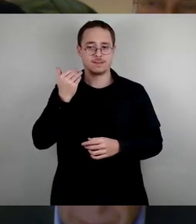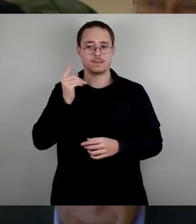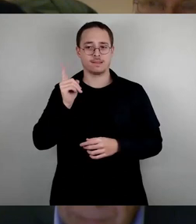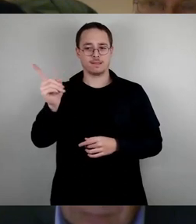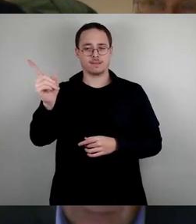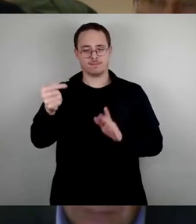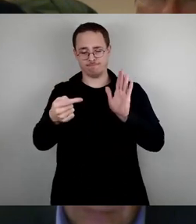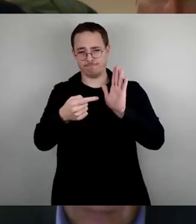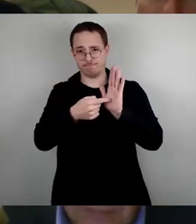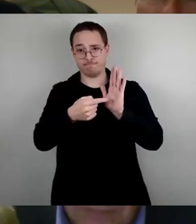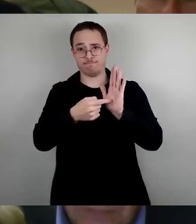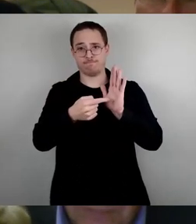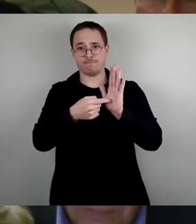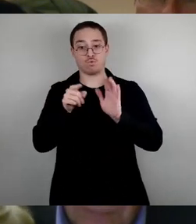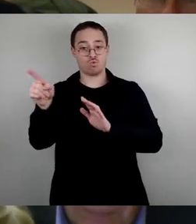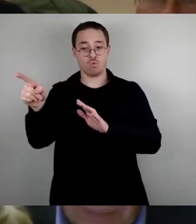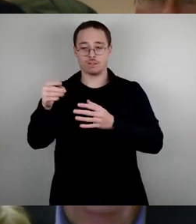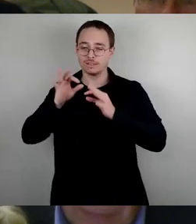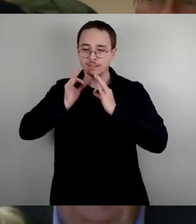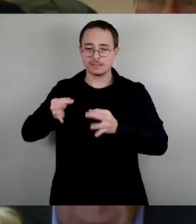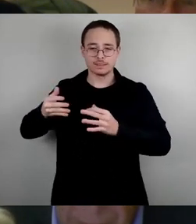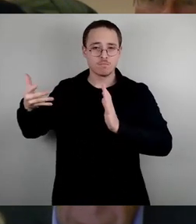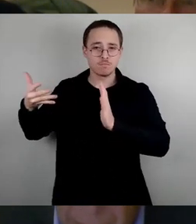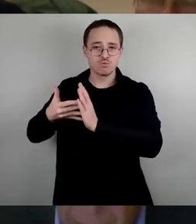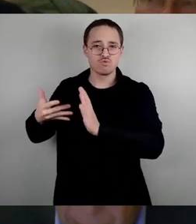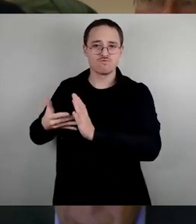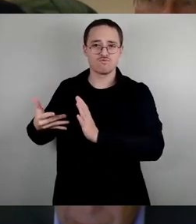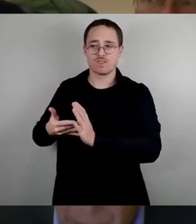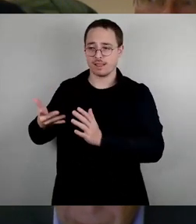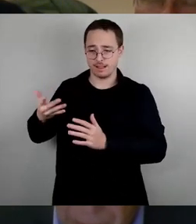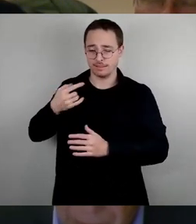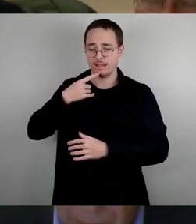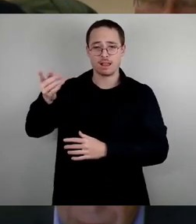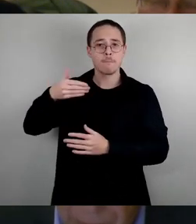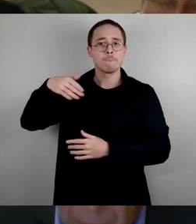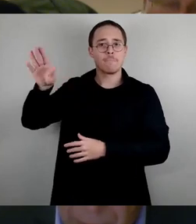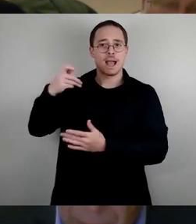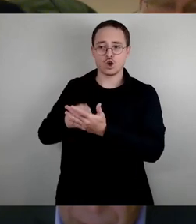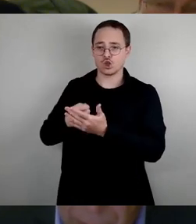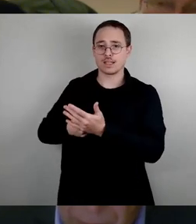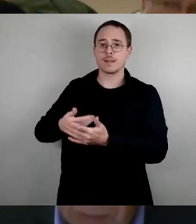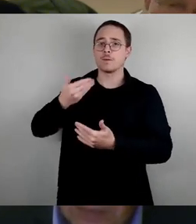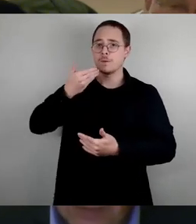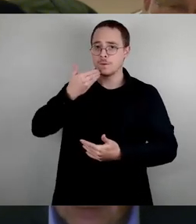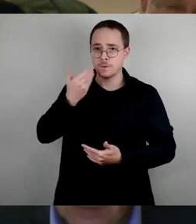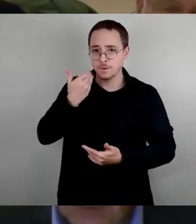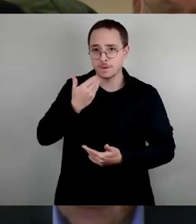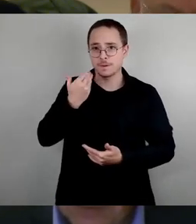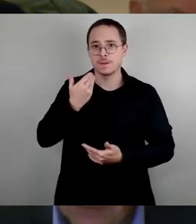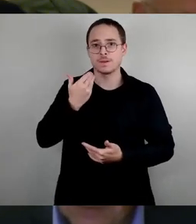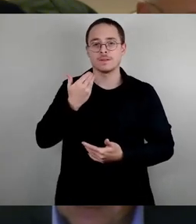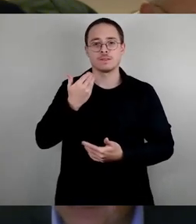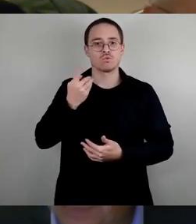geprüft worden ist, dass es zu keinen Mehrkosten kommt. Außer den damals avisierten 2 Millionen Euro, jetzt sind halt 6 Millionen Euro, jetzt sind halt